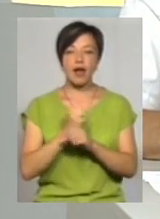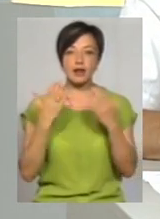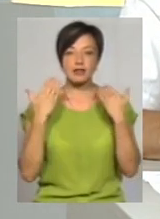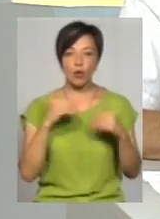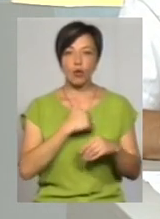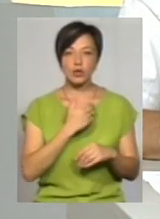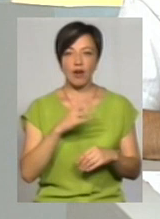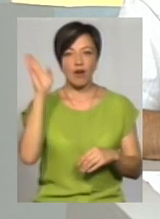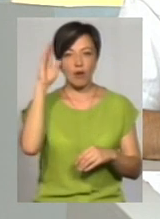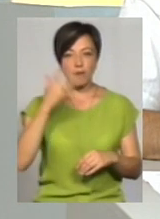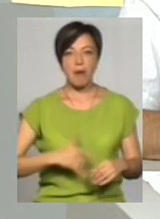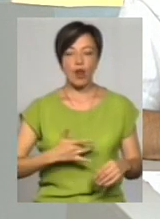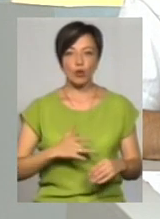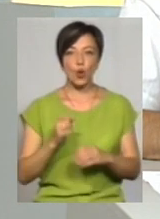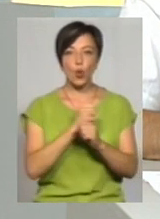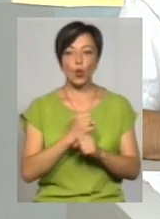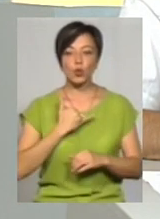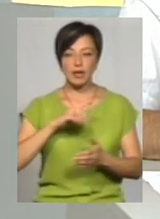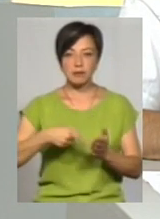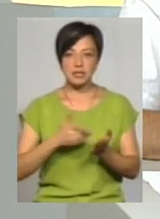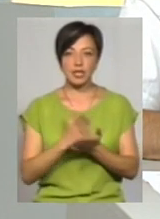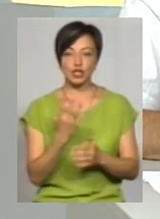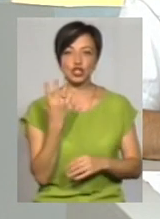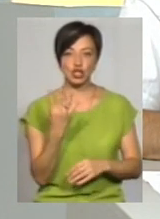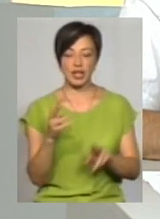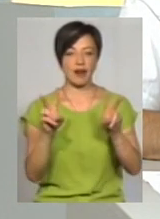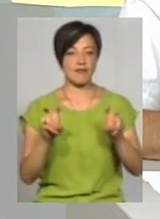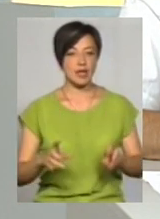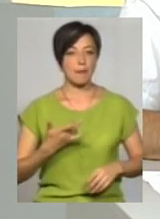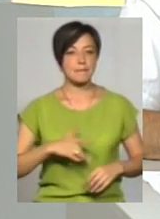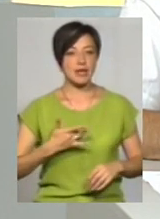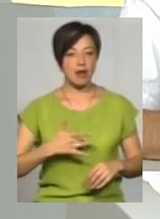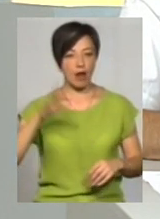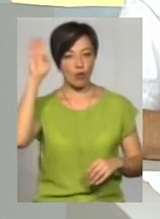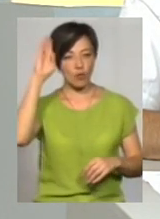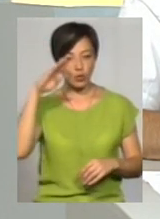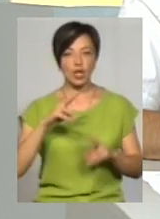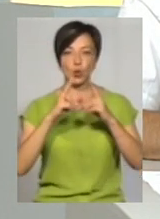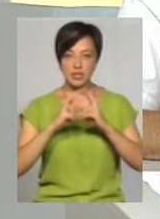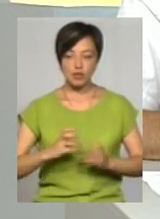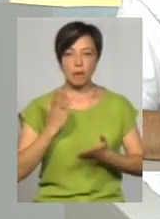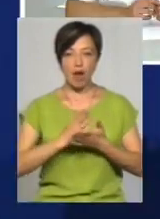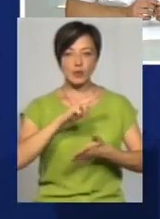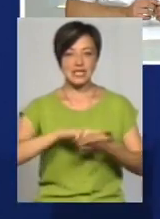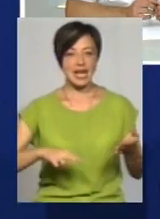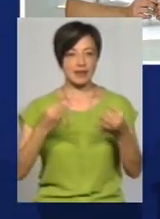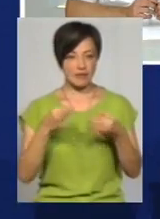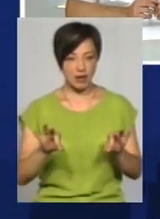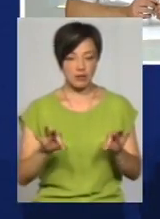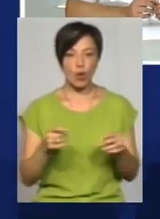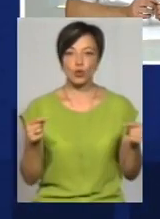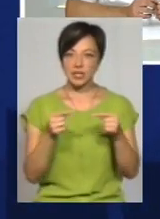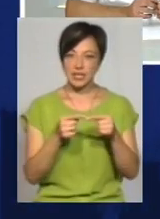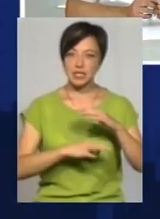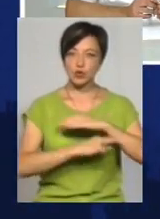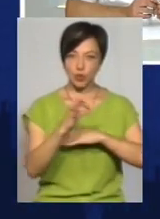бальнеологічний клурорт, тому що в нас на території міста є чотири види минеральної води, які досліджені, які мають сертифікацію. Ви вистачте, уточнюю,